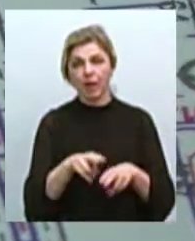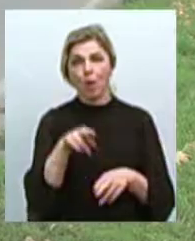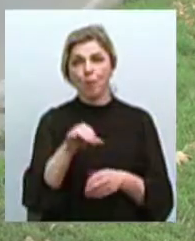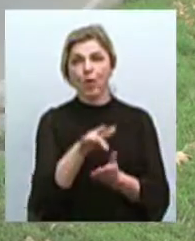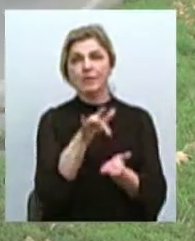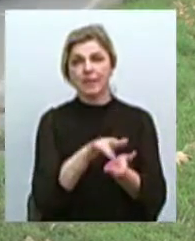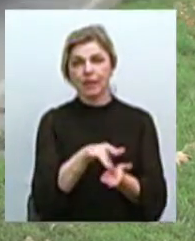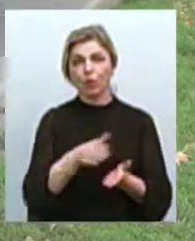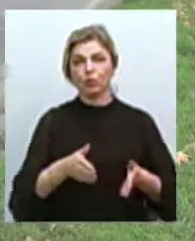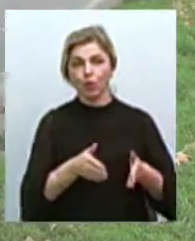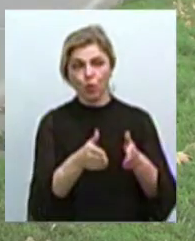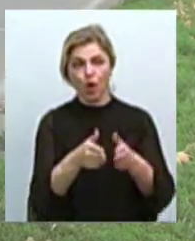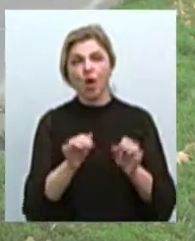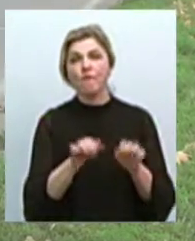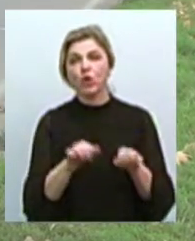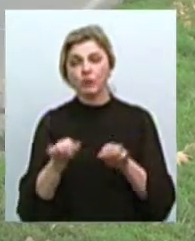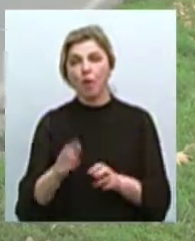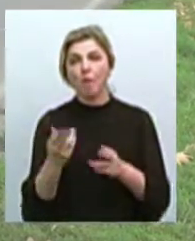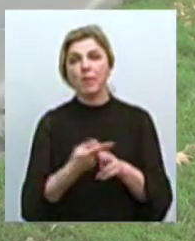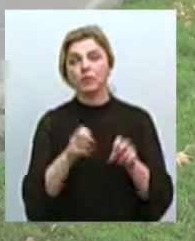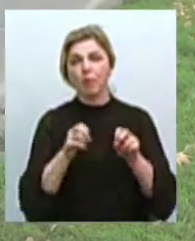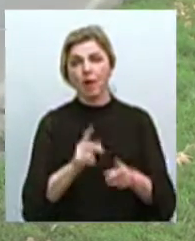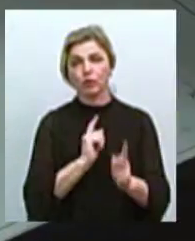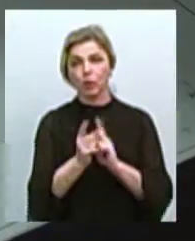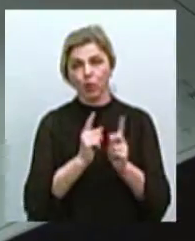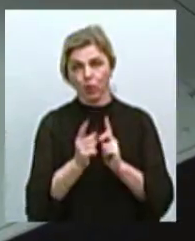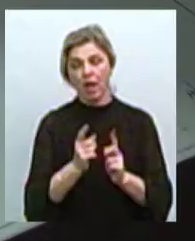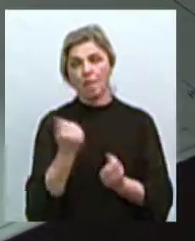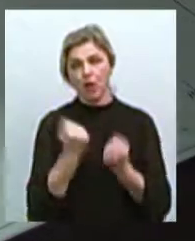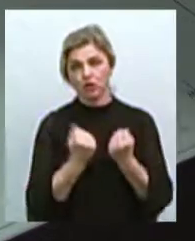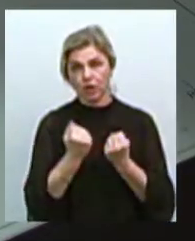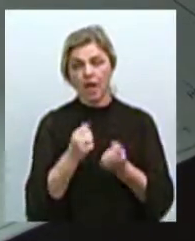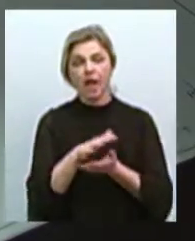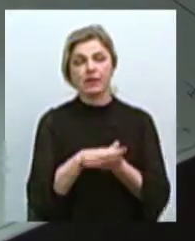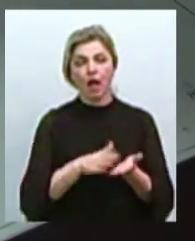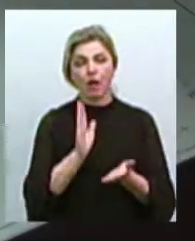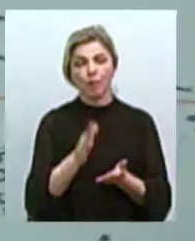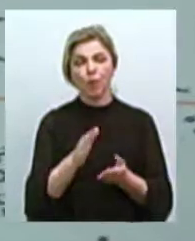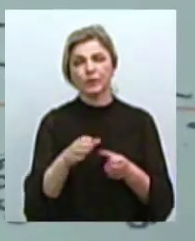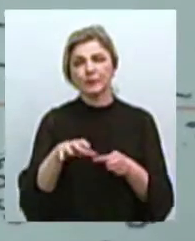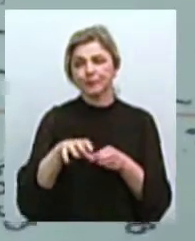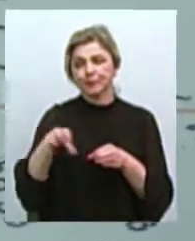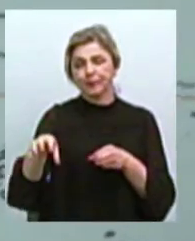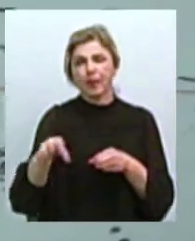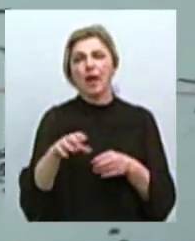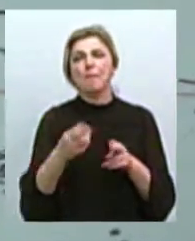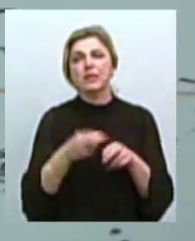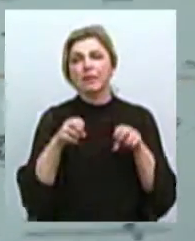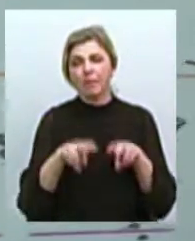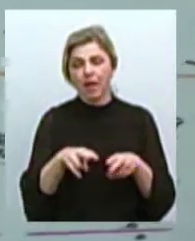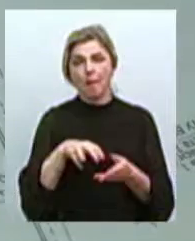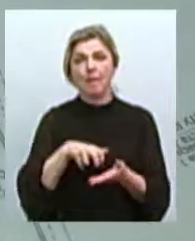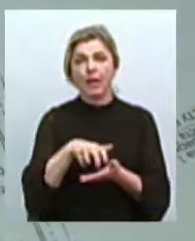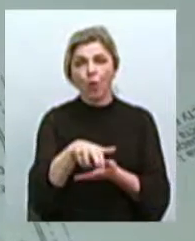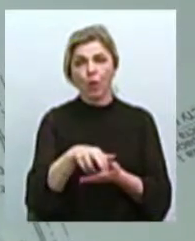Вона дає можливість безпечного руху в обох напрямках машин. Далі будуть острівець безпеки, це пішохідний перехід, це тротуари